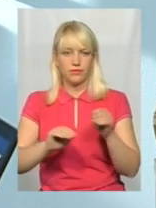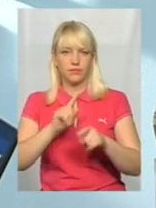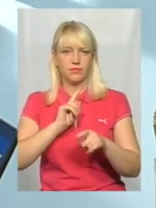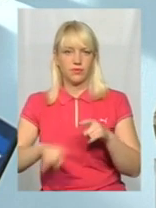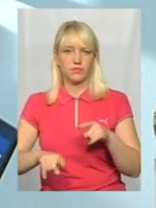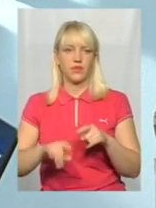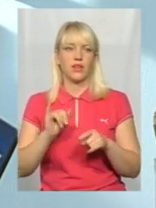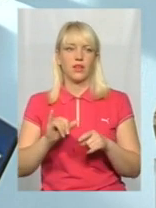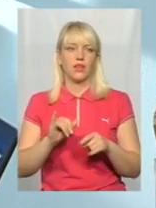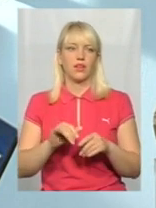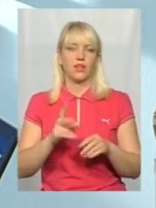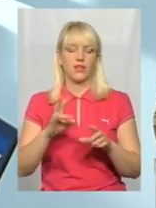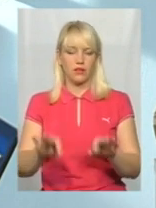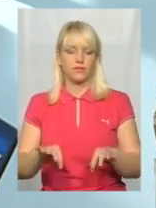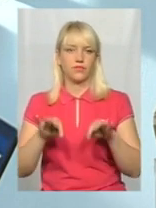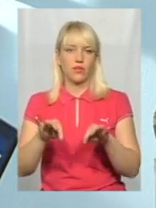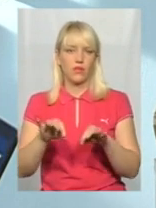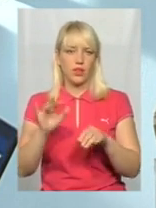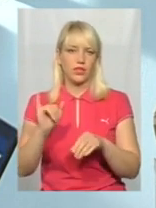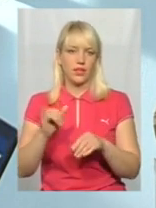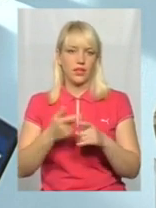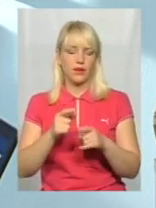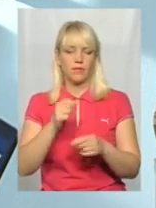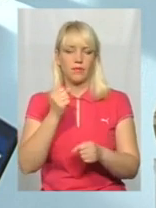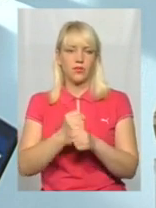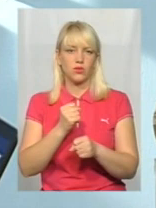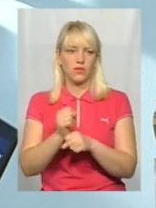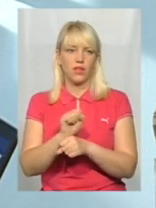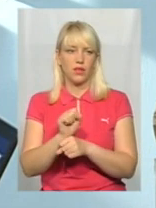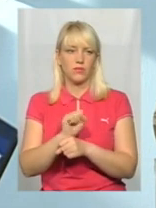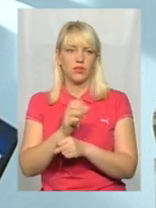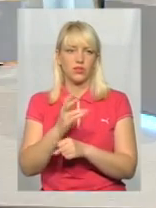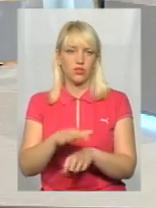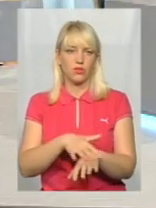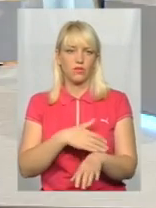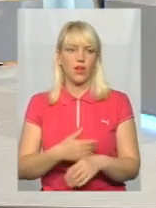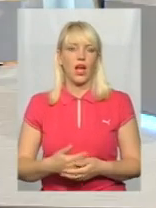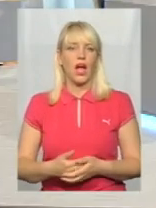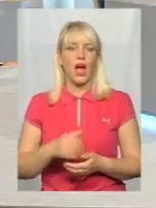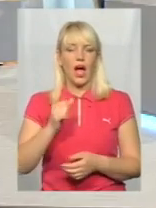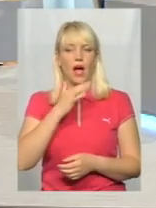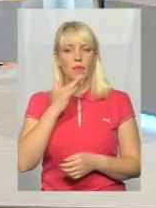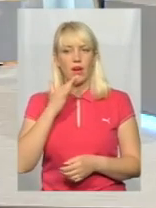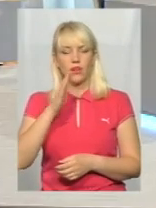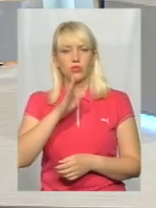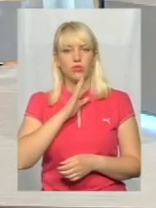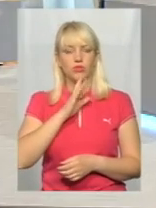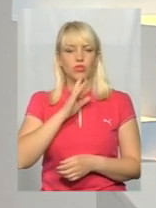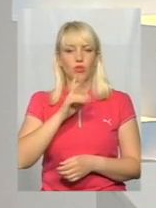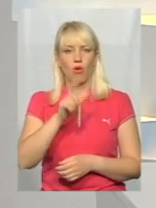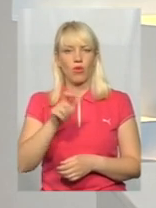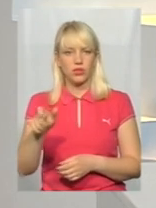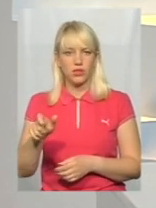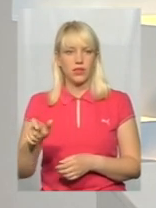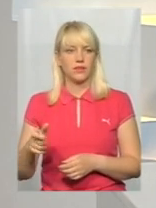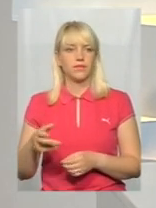і ставила на колеса, і машина попрацювала ще. А багато жінок або, до прикладу, от як